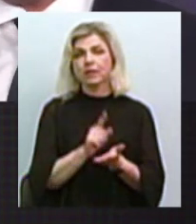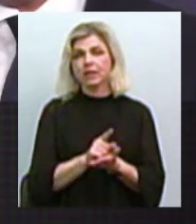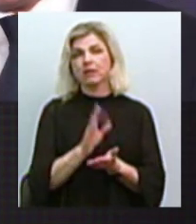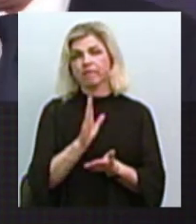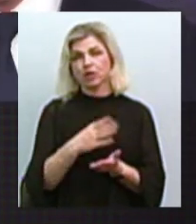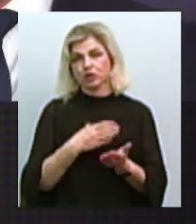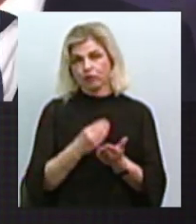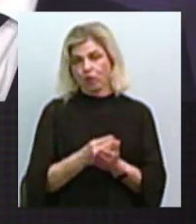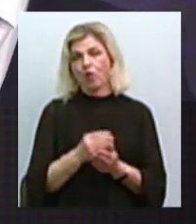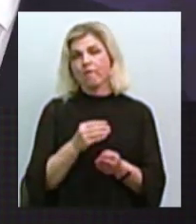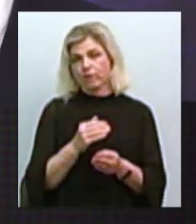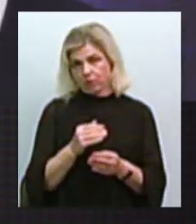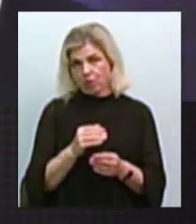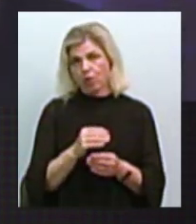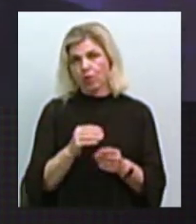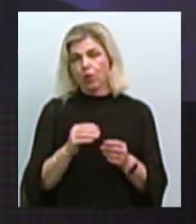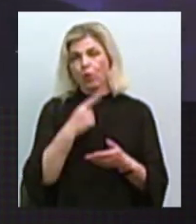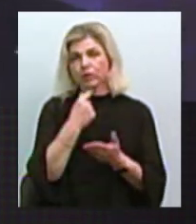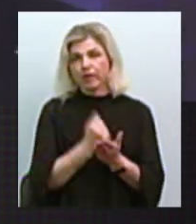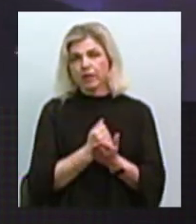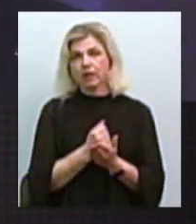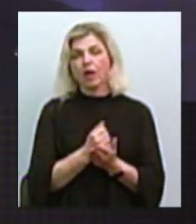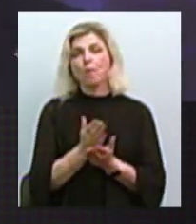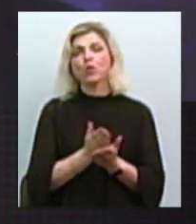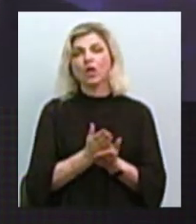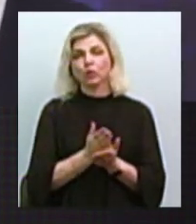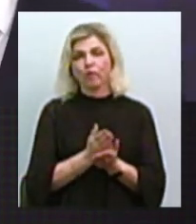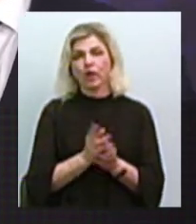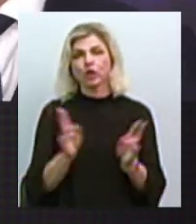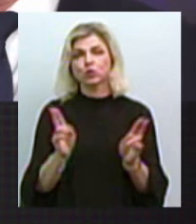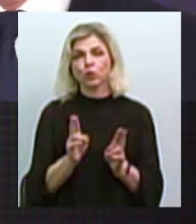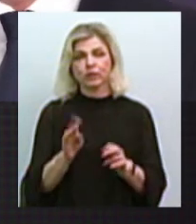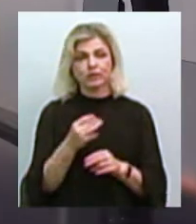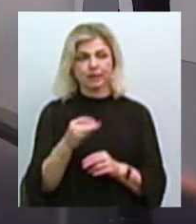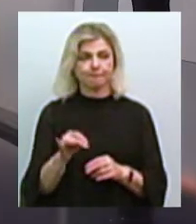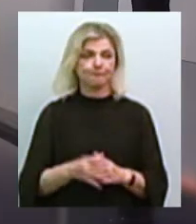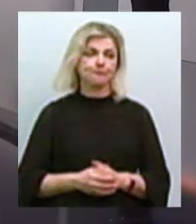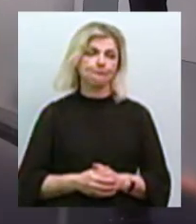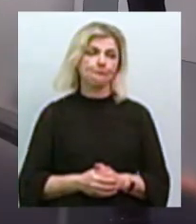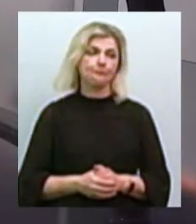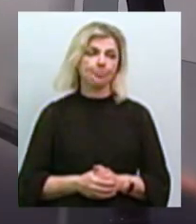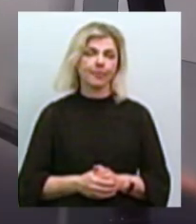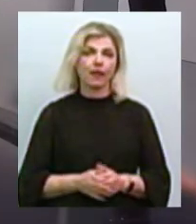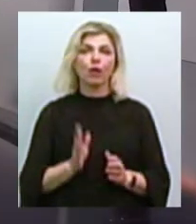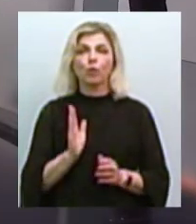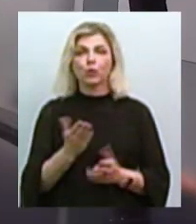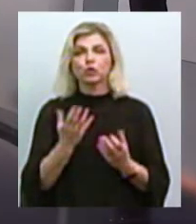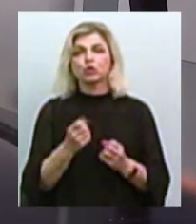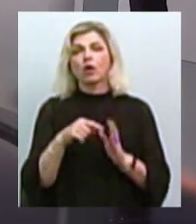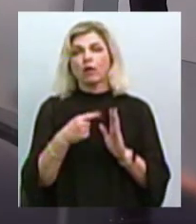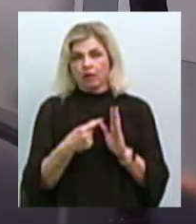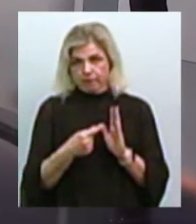функціоналу і затверджених посадових інструкцій. Дякую, що буде запитання, потім буде ще можливі відпоставити.